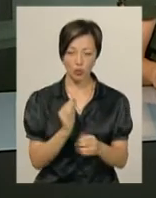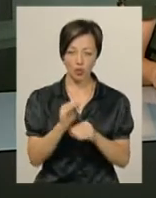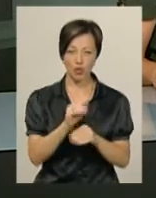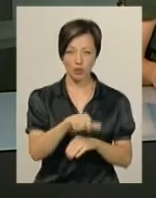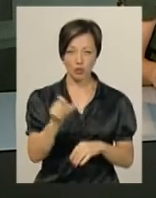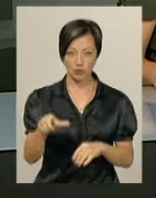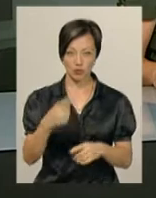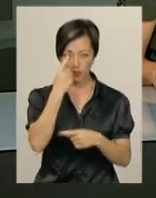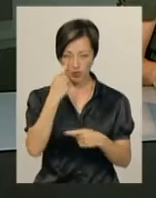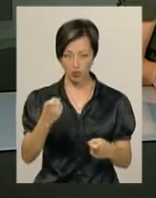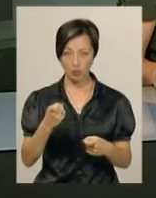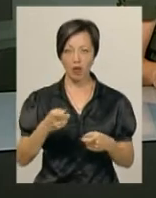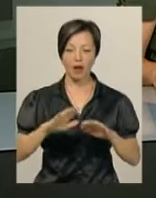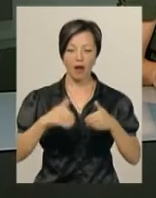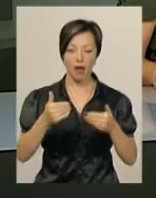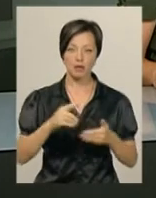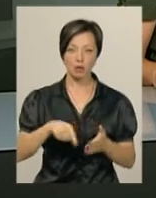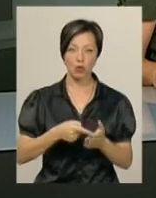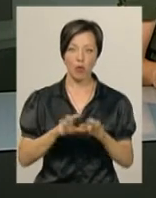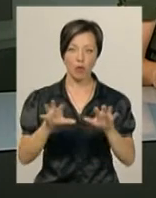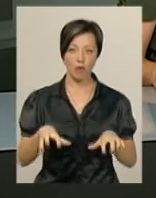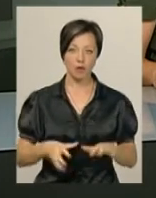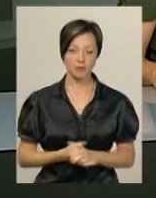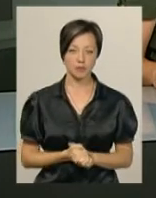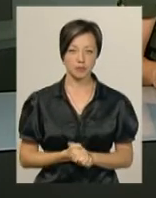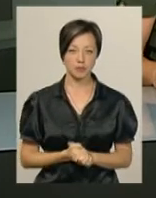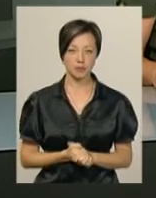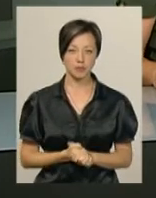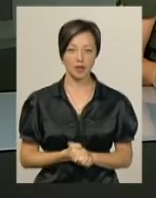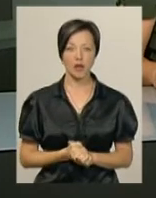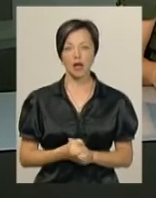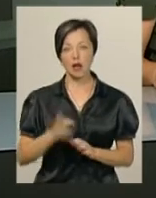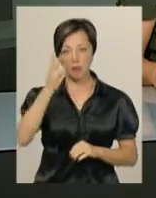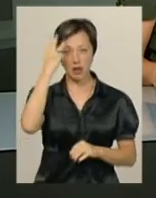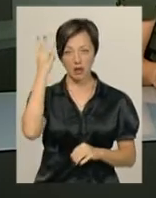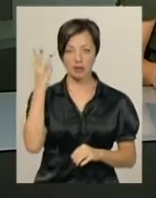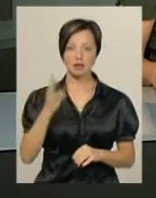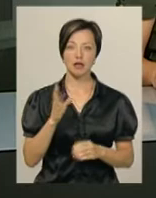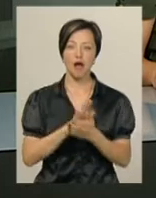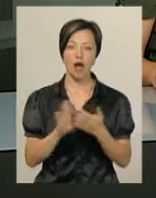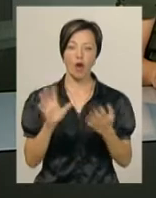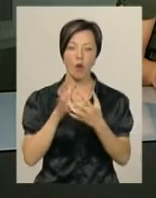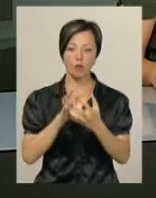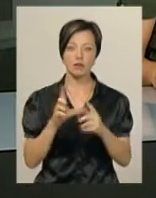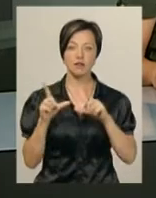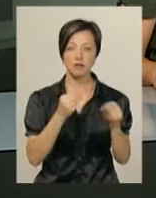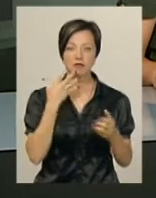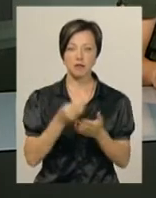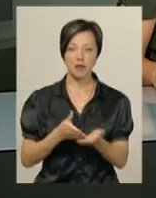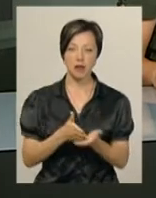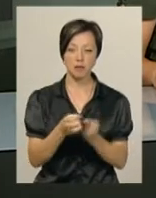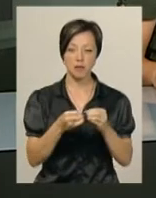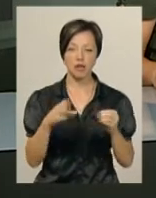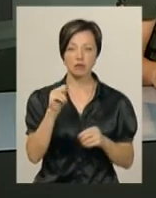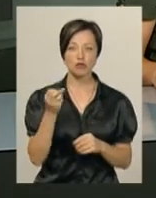містян. Про це нам повідомив радник Хмельницького міського голови Микола Вавріщук. Нагадаю, Хмельницький екобус вирушив у свій перший рейс 15